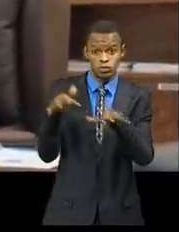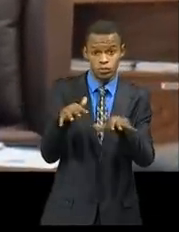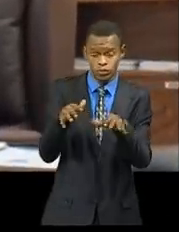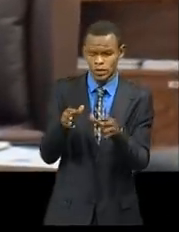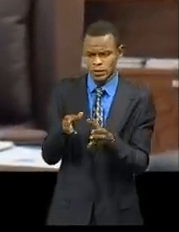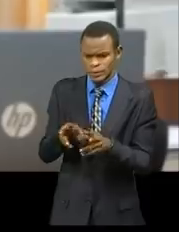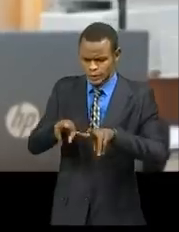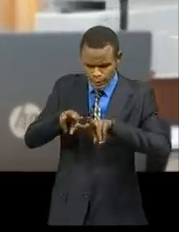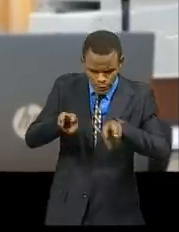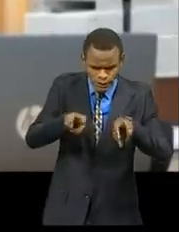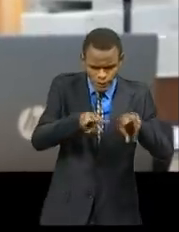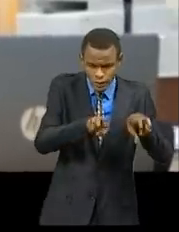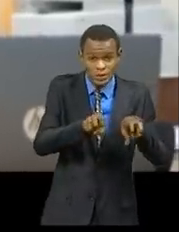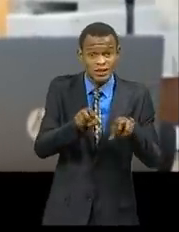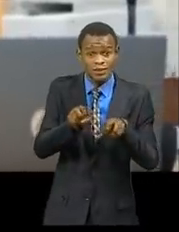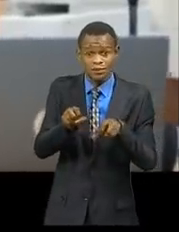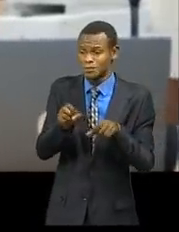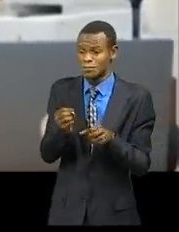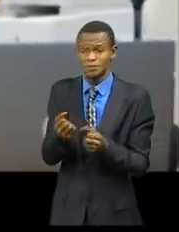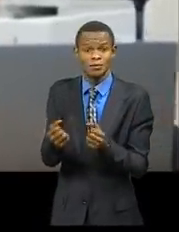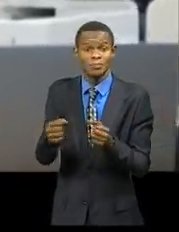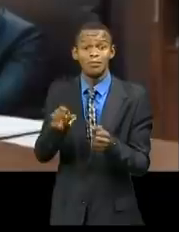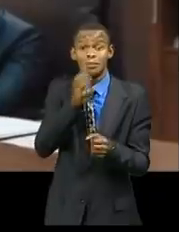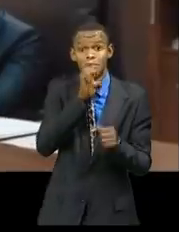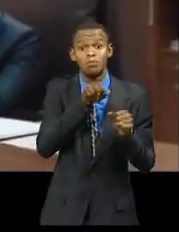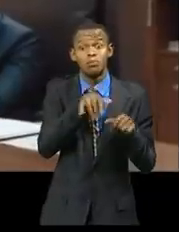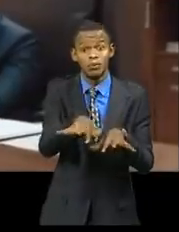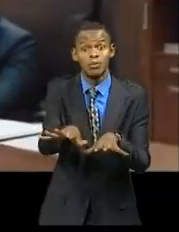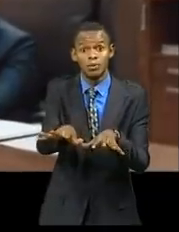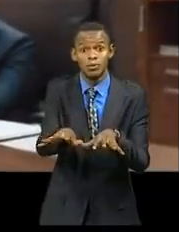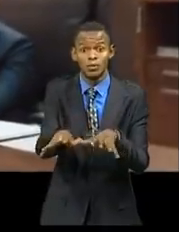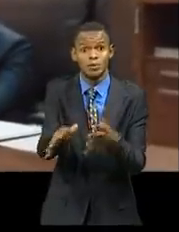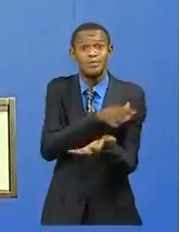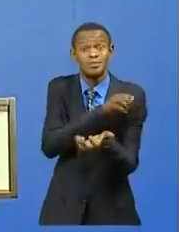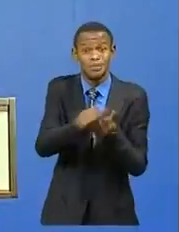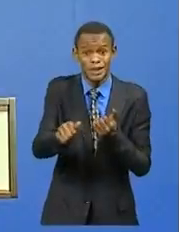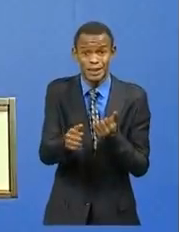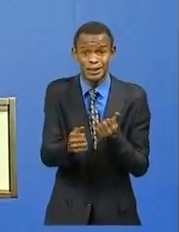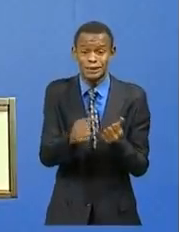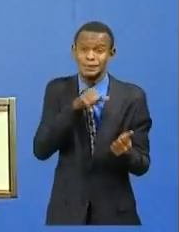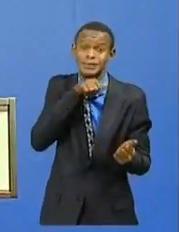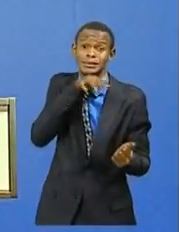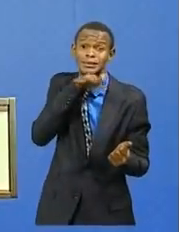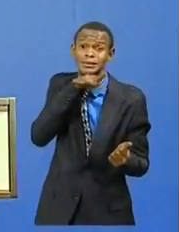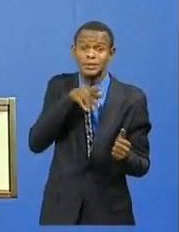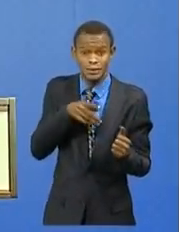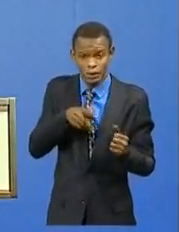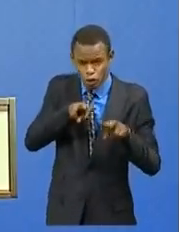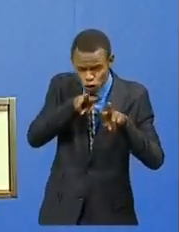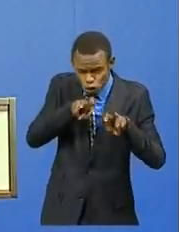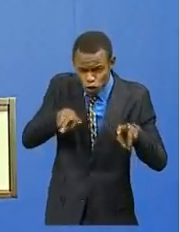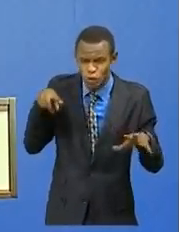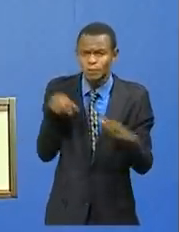causes des substances toxiques qui ravagent cette rivière. Le vice-premier ministre, ministre des Affaires